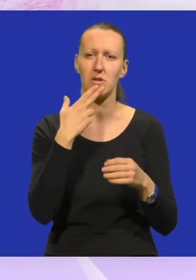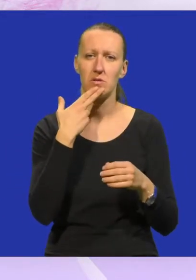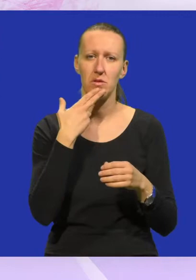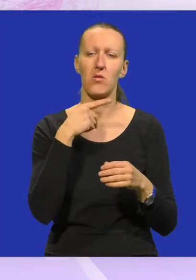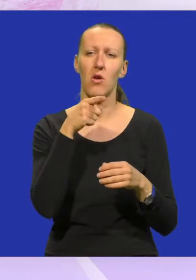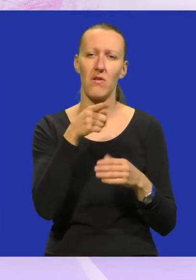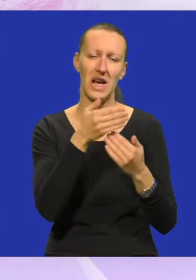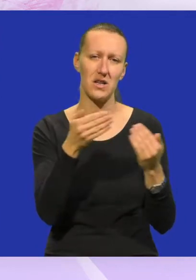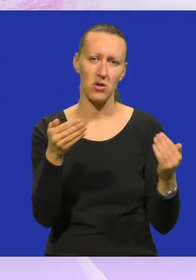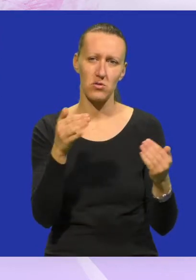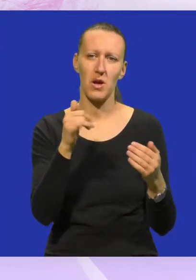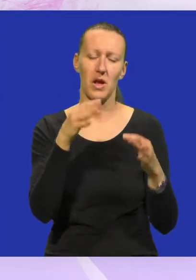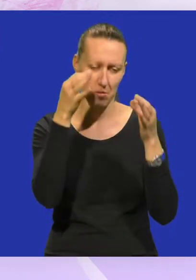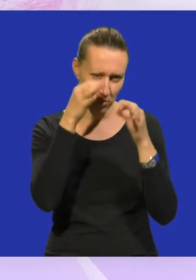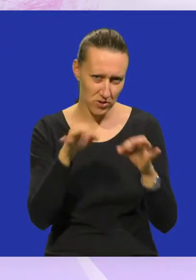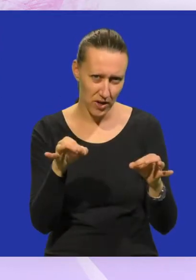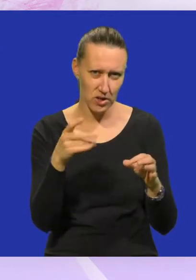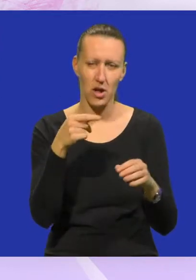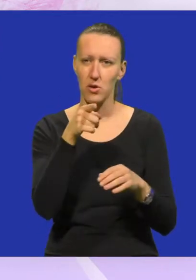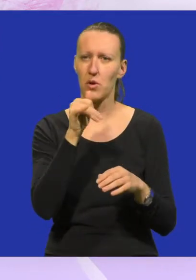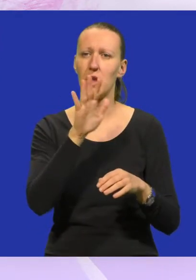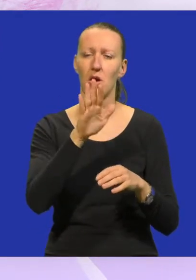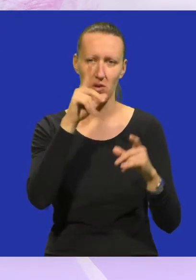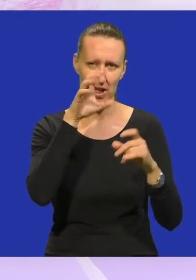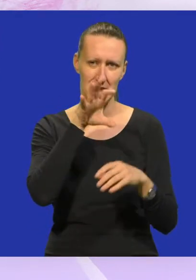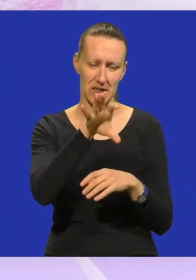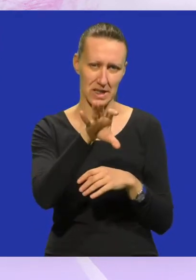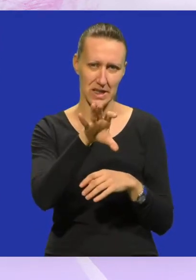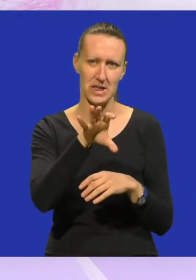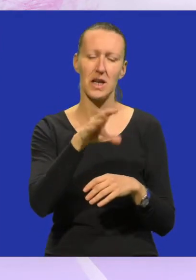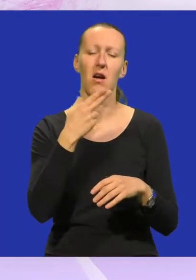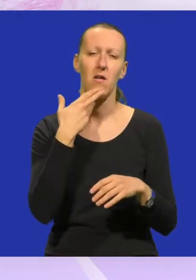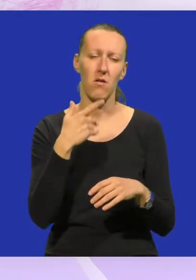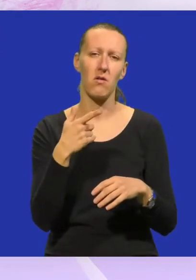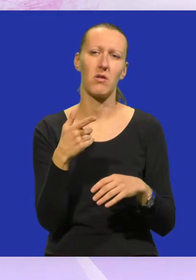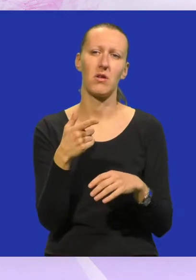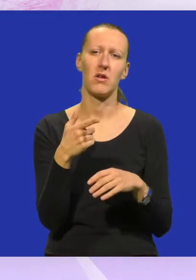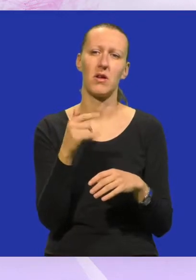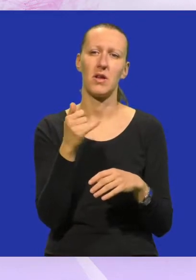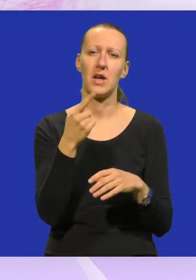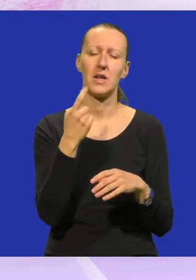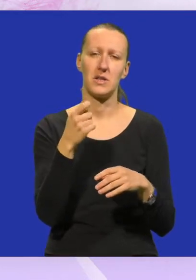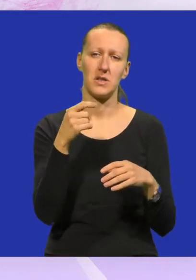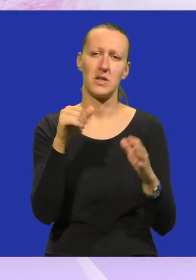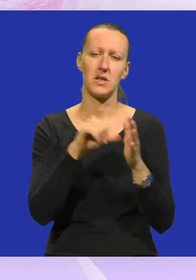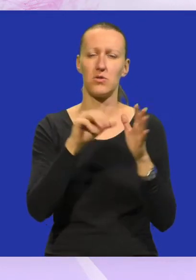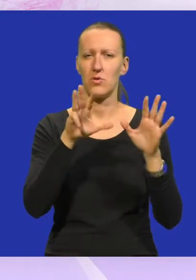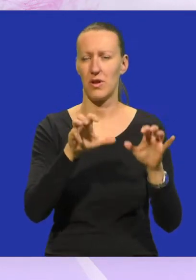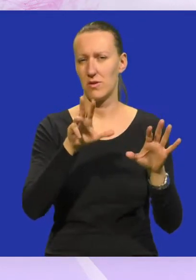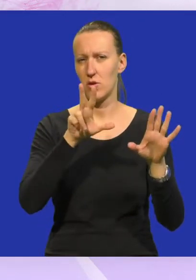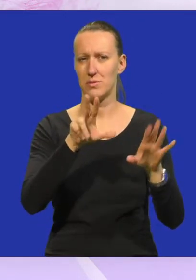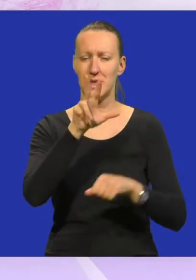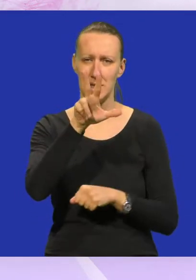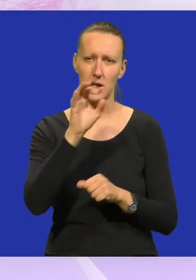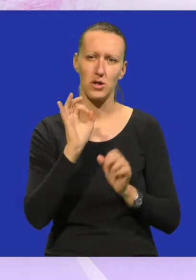je ova izložba de facto i posvećena, jer tu je i njegova slika, koja je iz 83. upravo